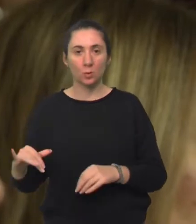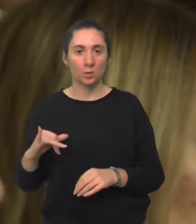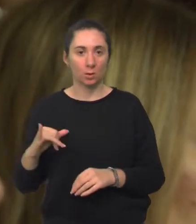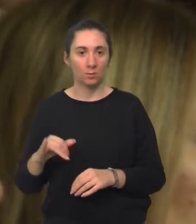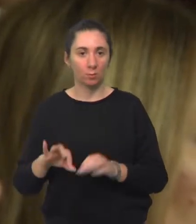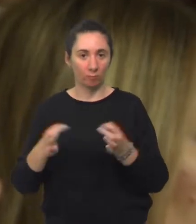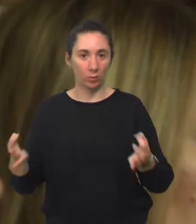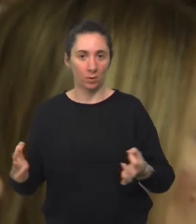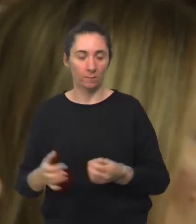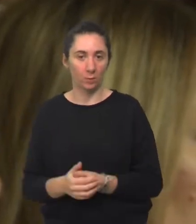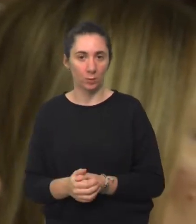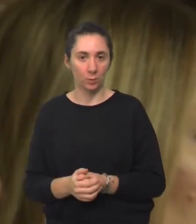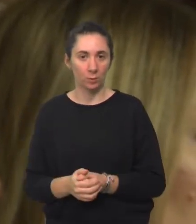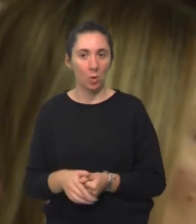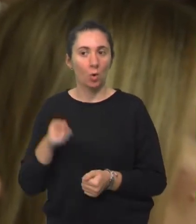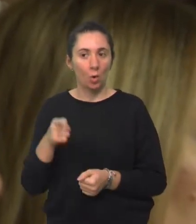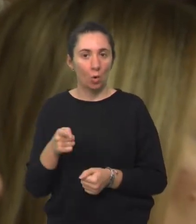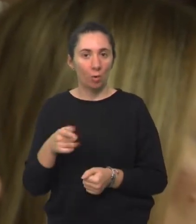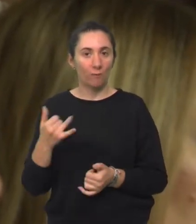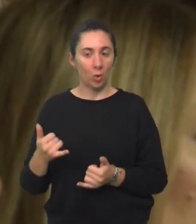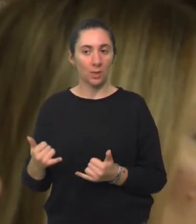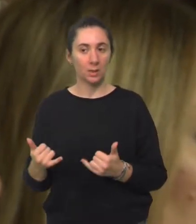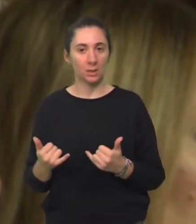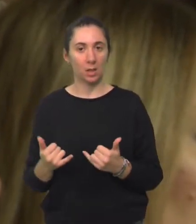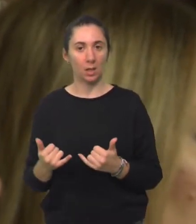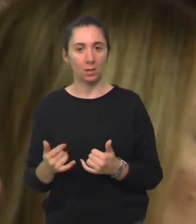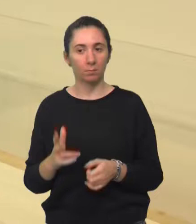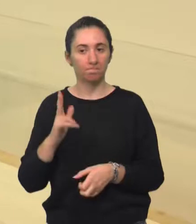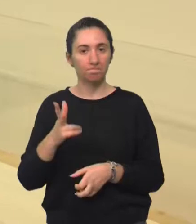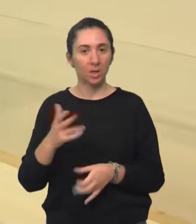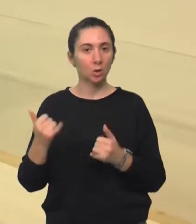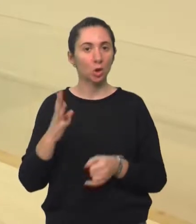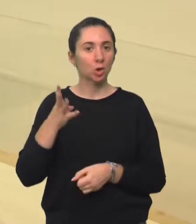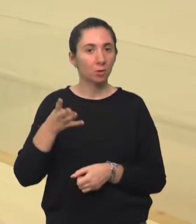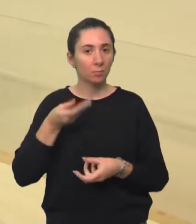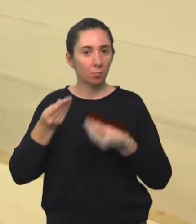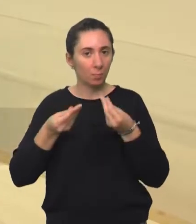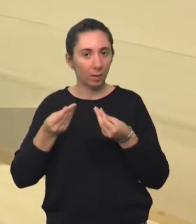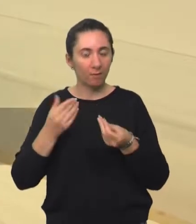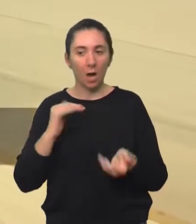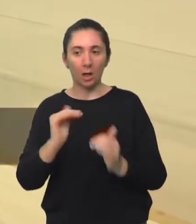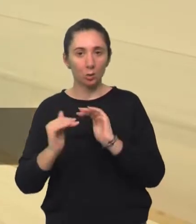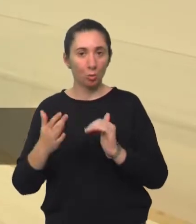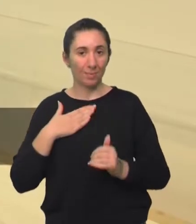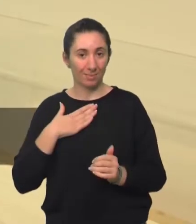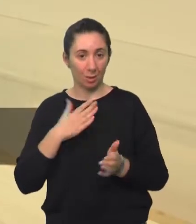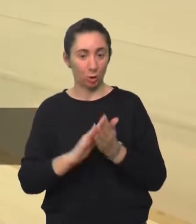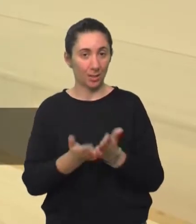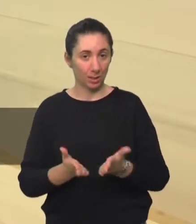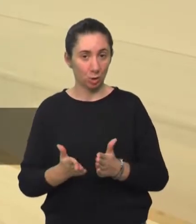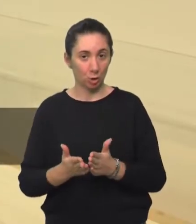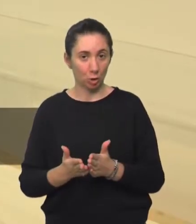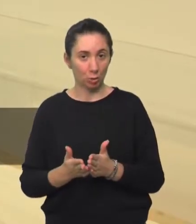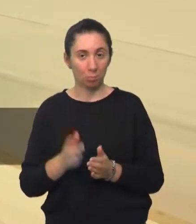zainteresiranu javnost. Ovo je već recimo sada treće ili četruto predavanje, međutim suradnja naša s knjižnicom